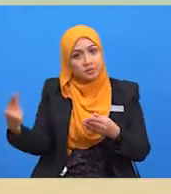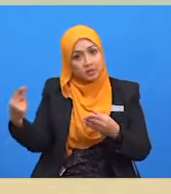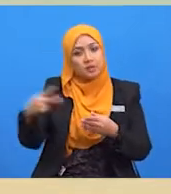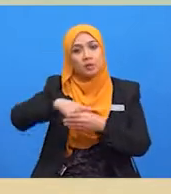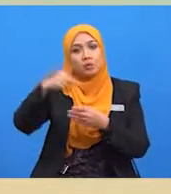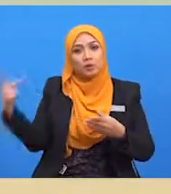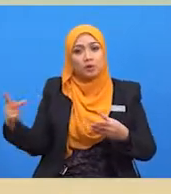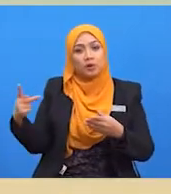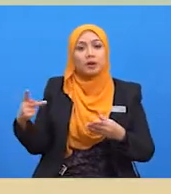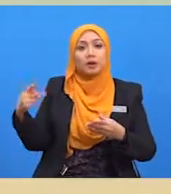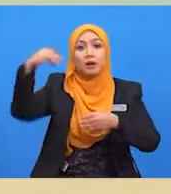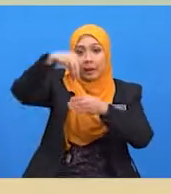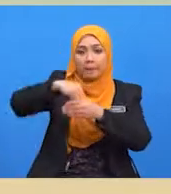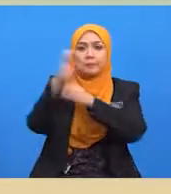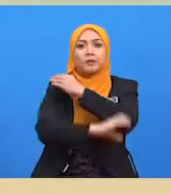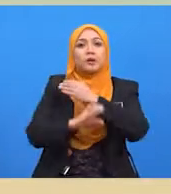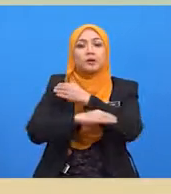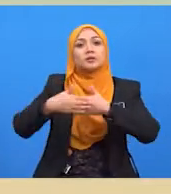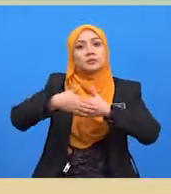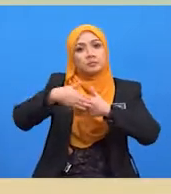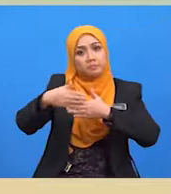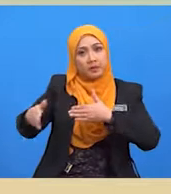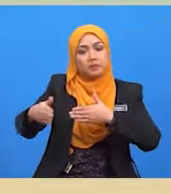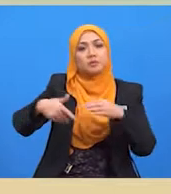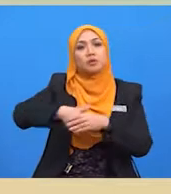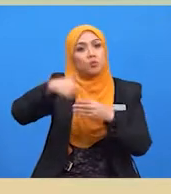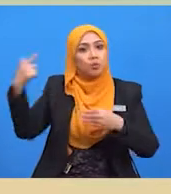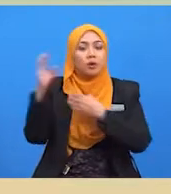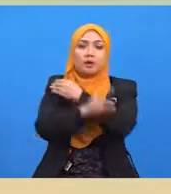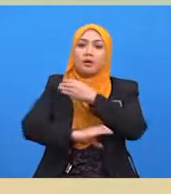dengan adanya kereta import.